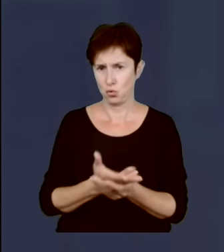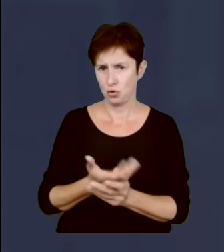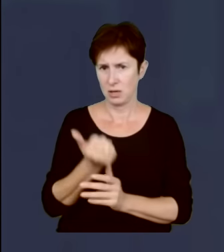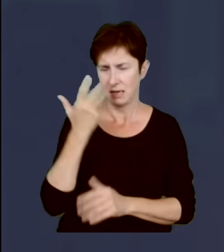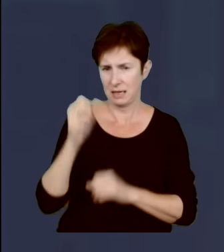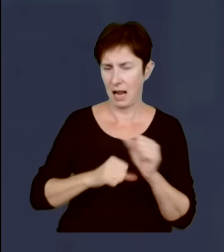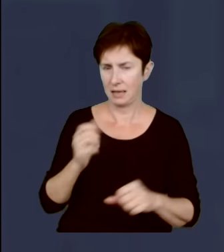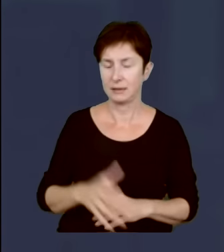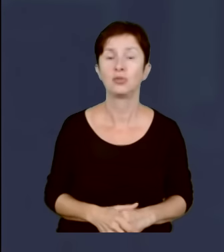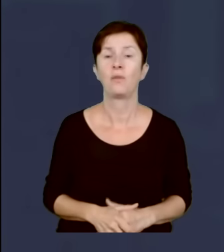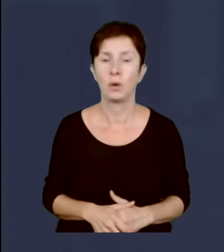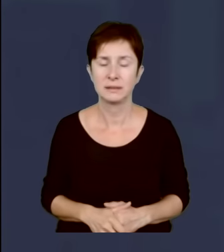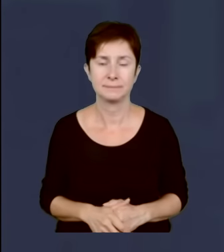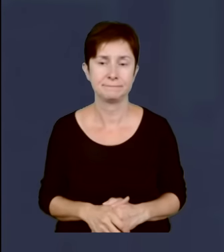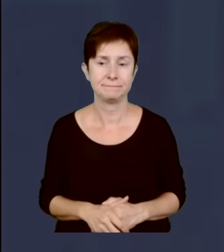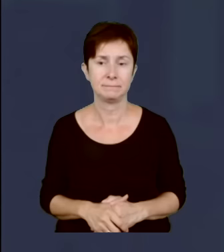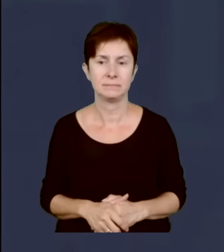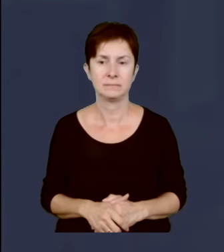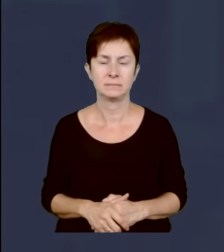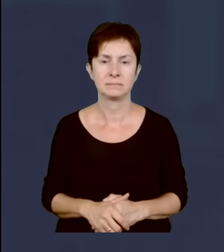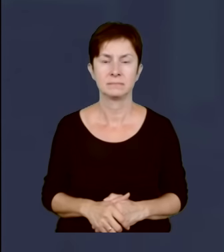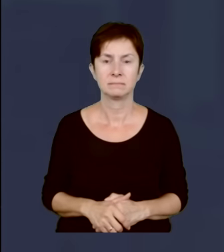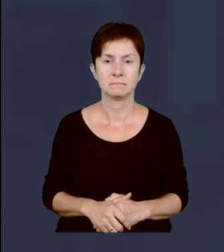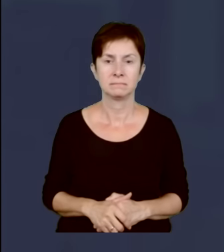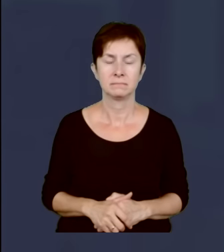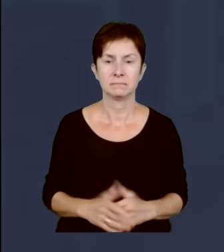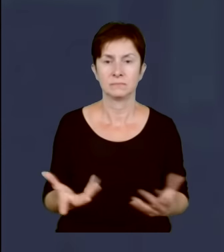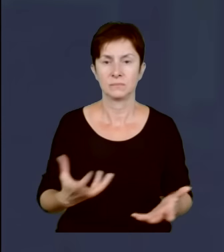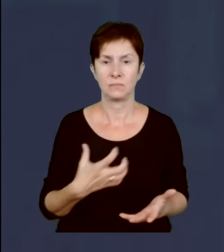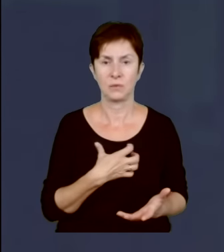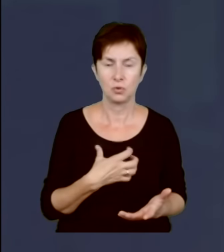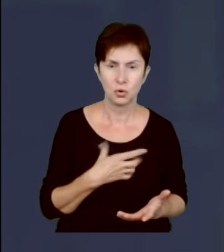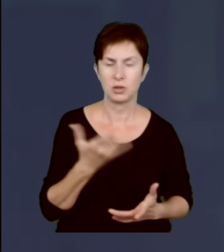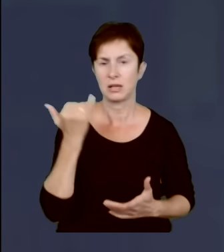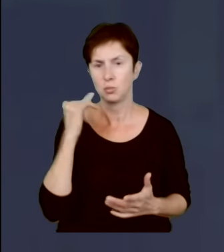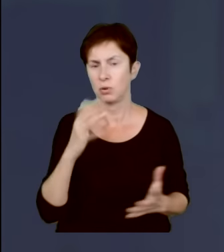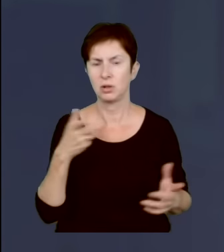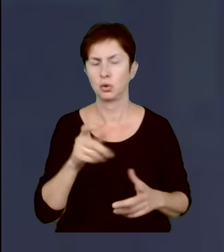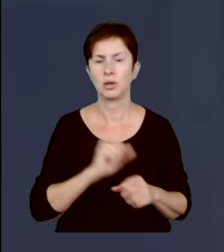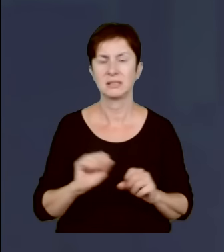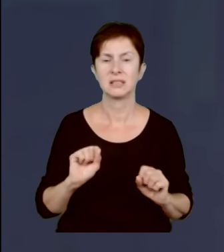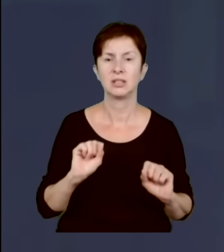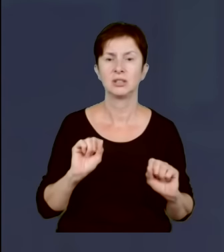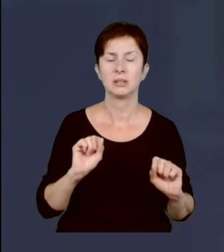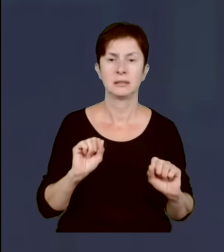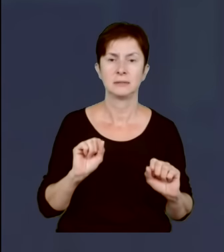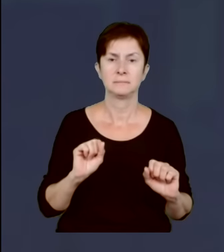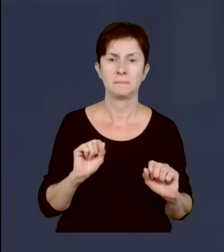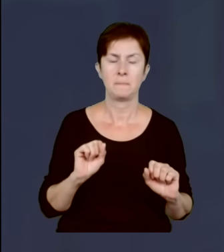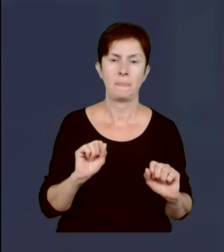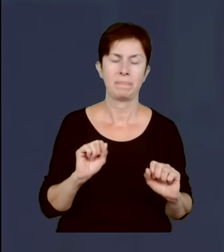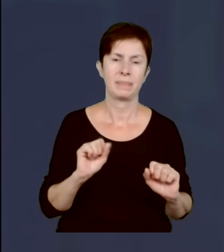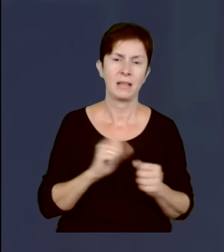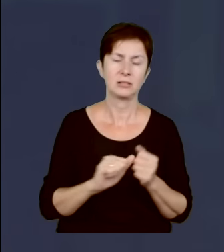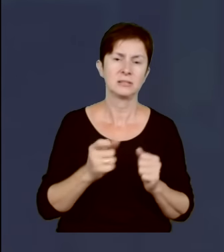sposób skwitować w ten sposób, że szkoda, że to jest jakiś błąd. To jest działanie na niekorzyść